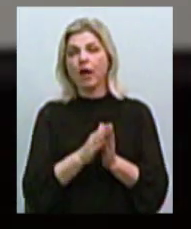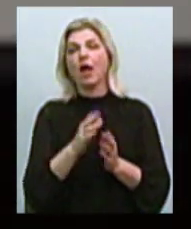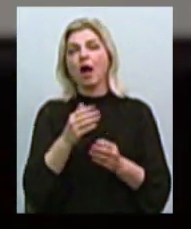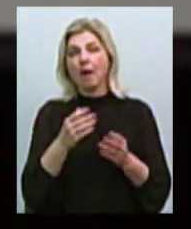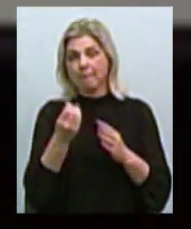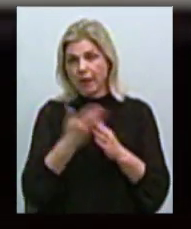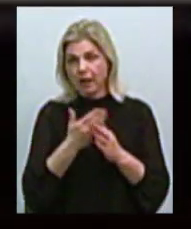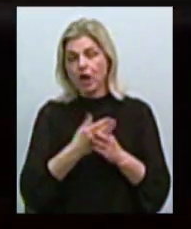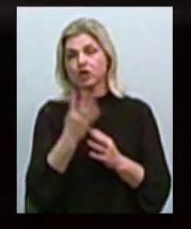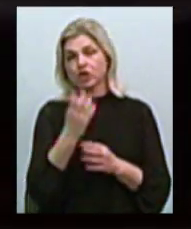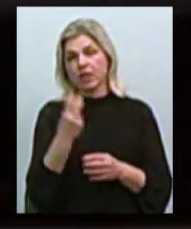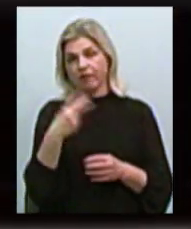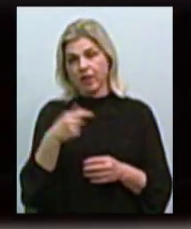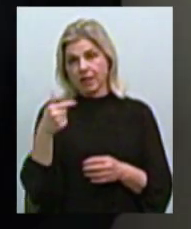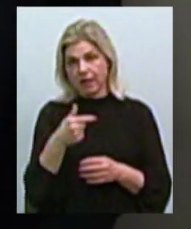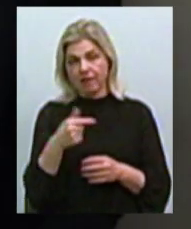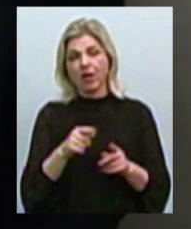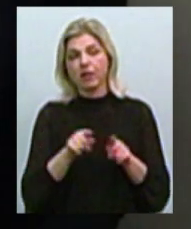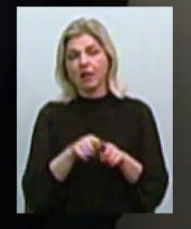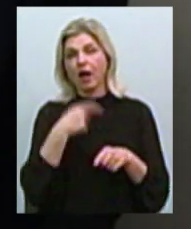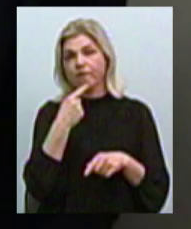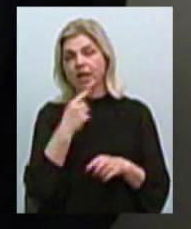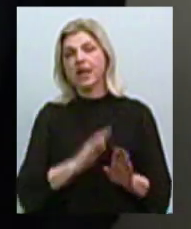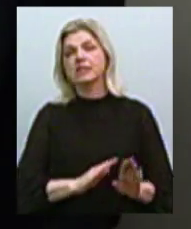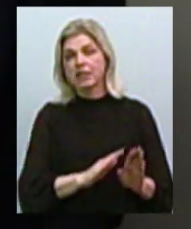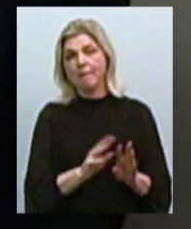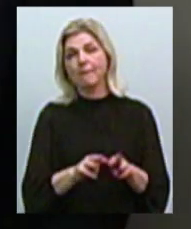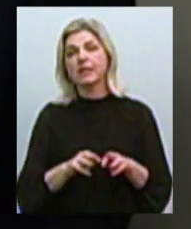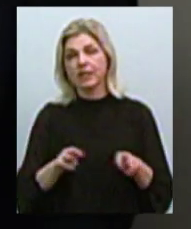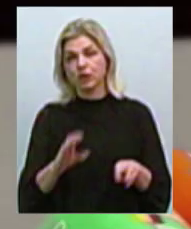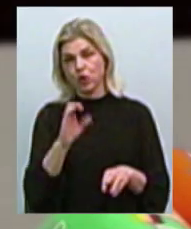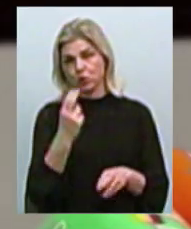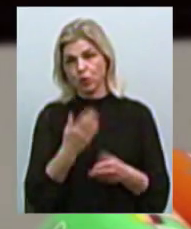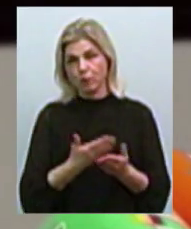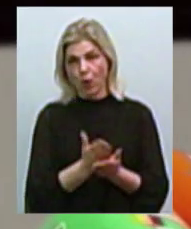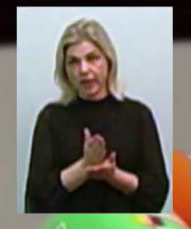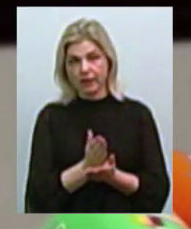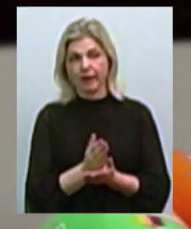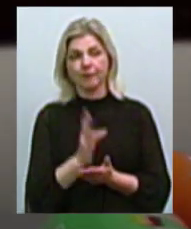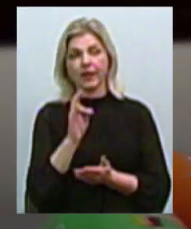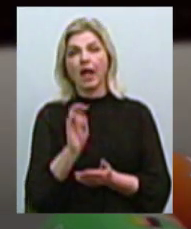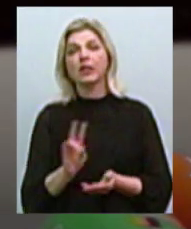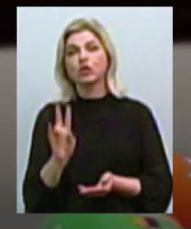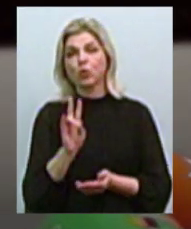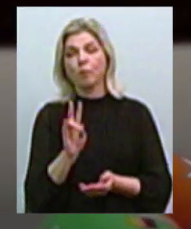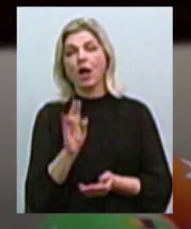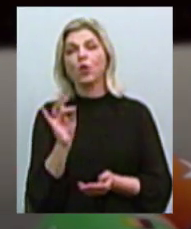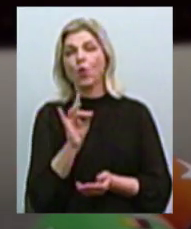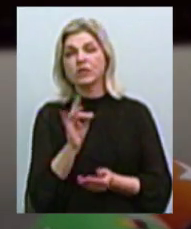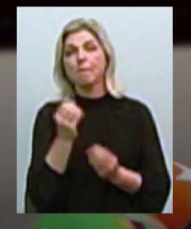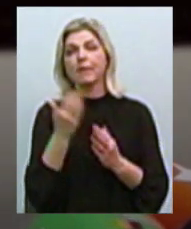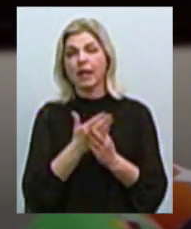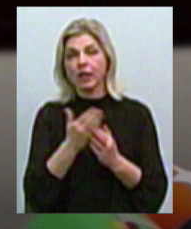420 гривень, розповів заступник міністра соцполітики Віталій Музиченко. На листопад місяць розміри пільги